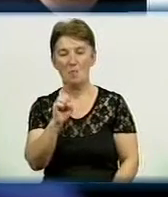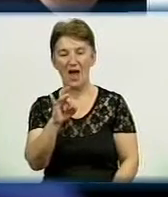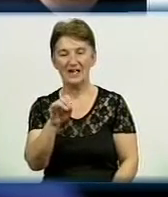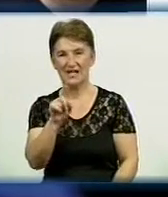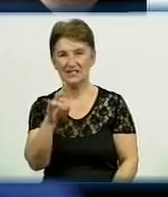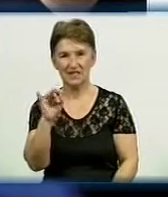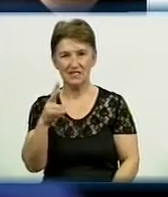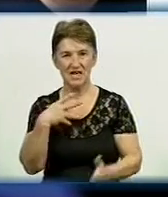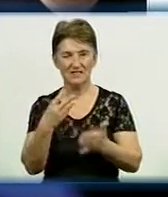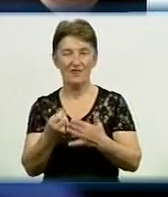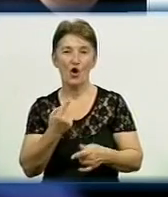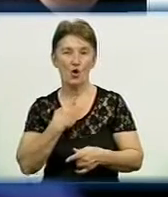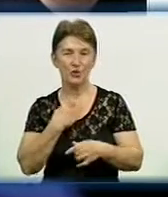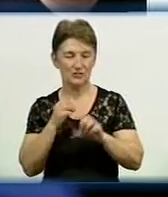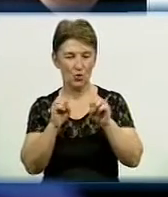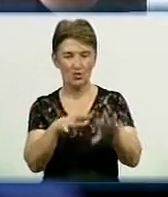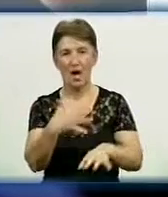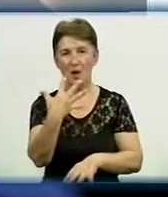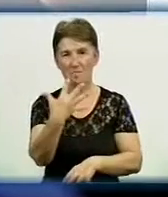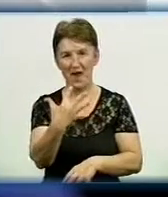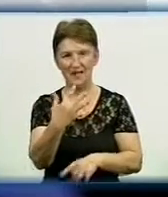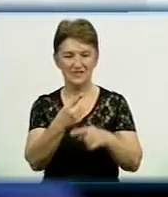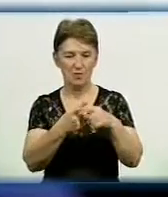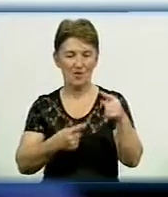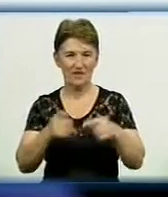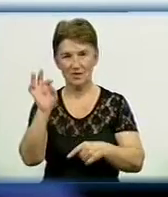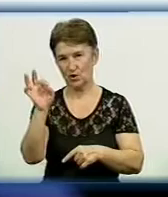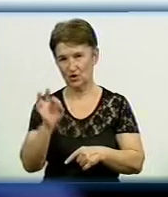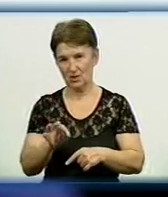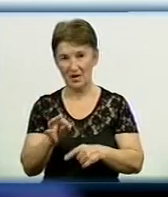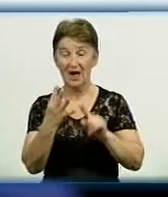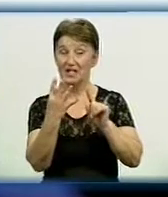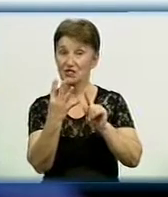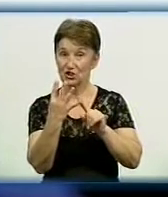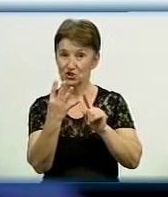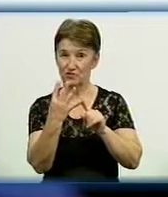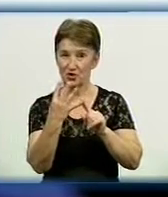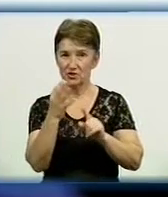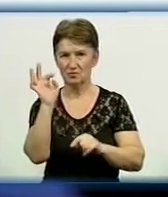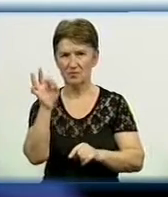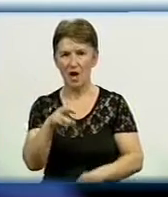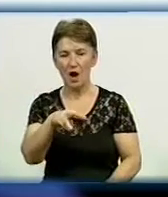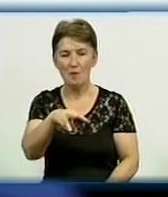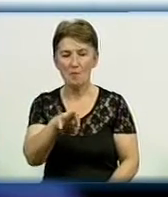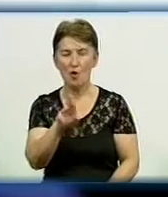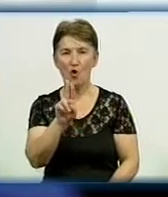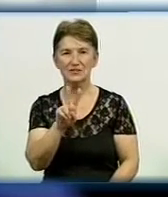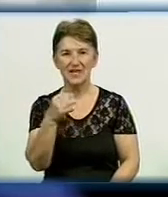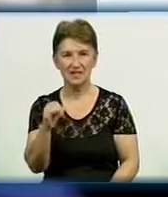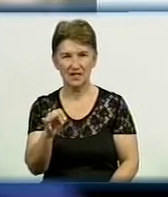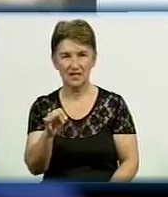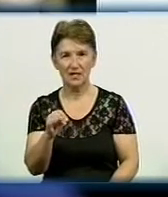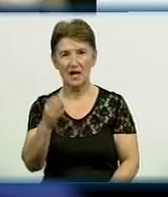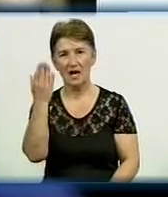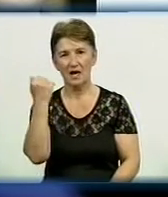За нього свої голоси віддало б 5,5% опитаних. На четвертому місці – екс-очільник Василь Моцний. На п'ятому – ще один